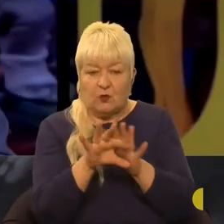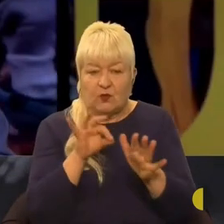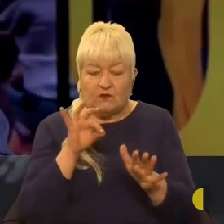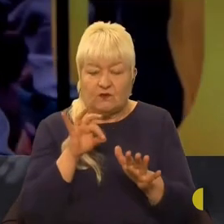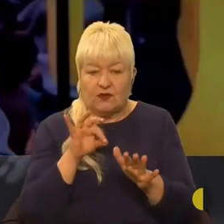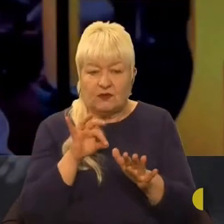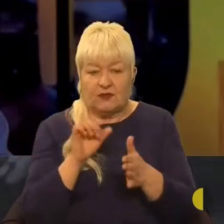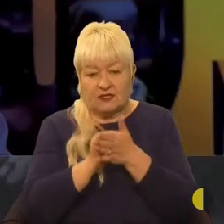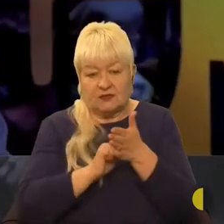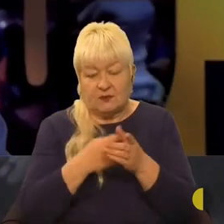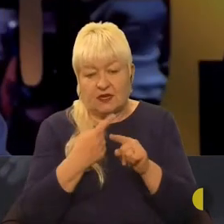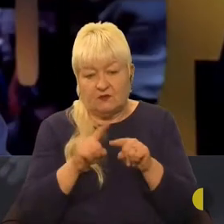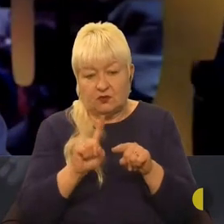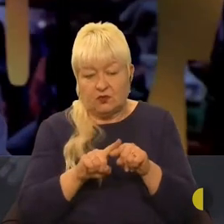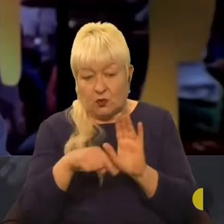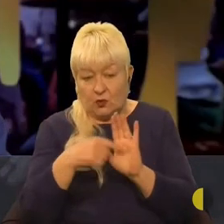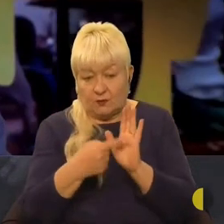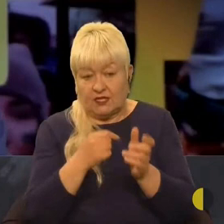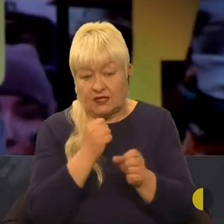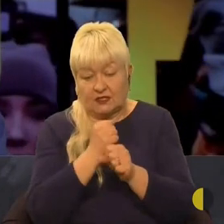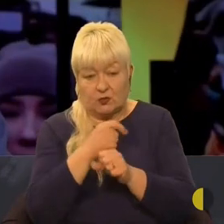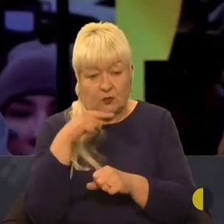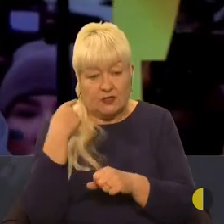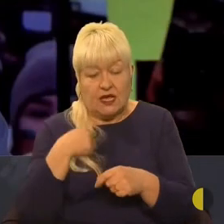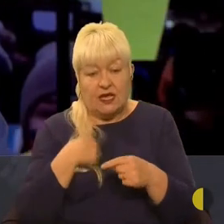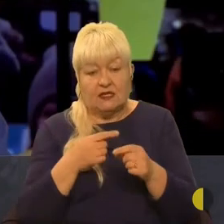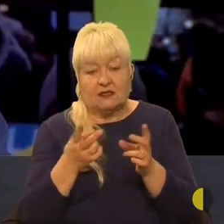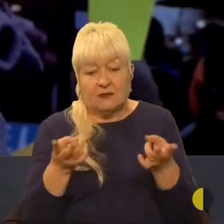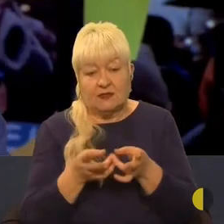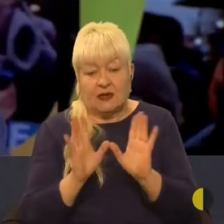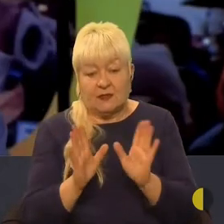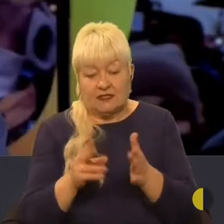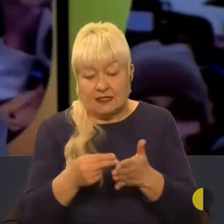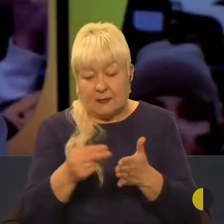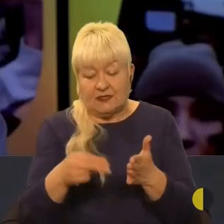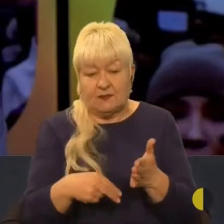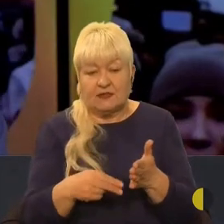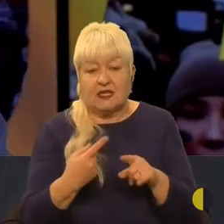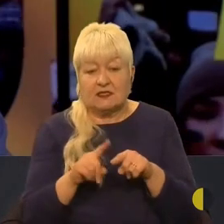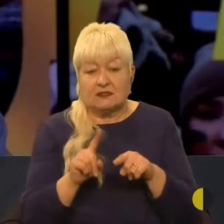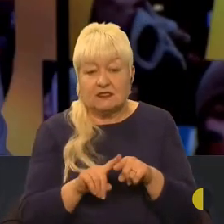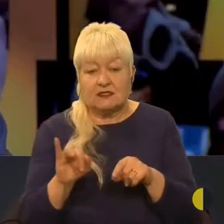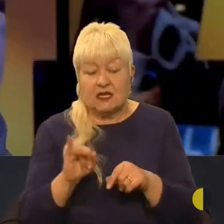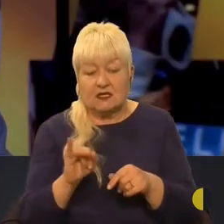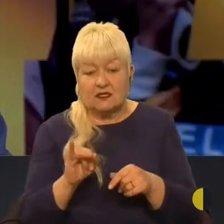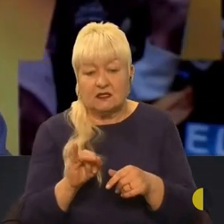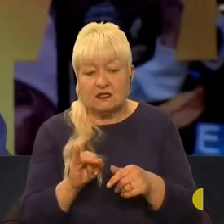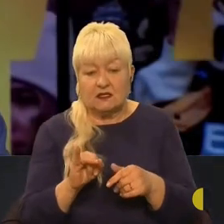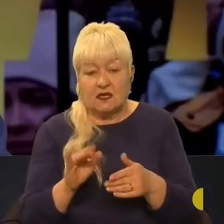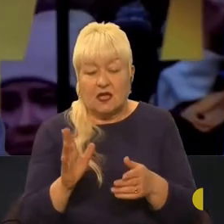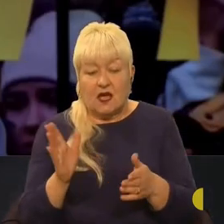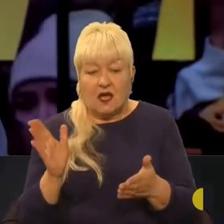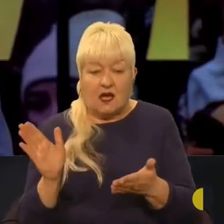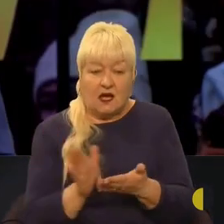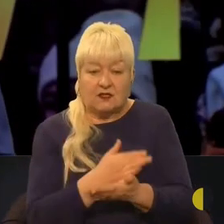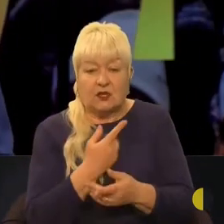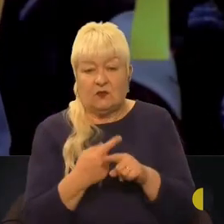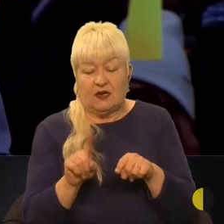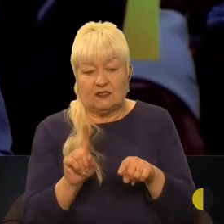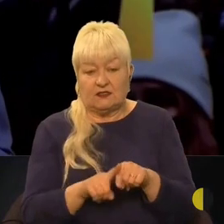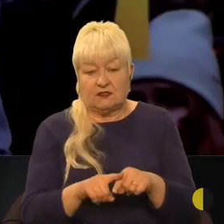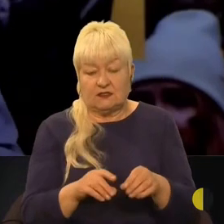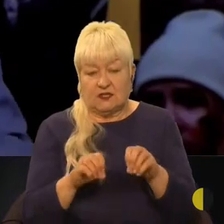питання зробила Росія. Все. Нам треба тільки підписати ці фінації і аналювати, може було до того. Так.